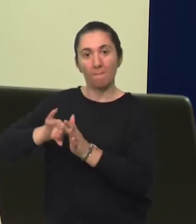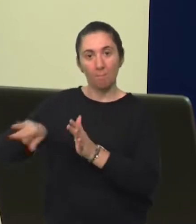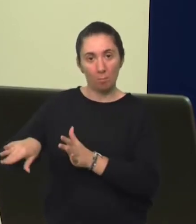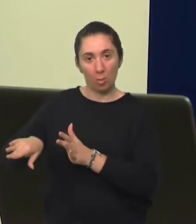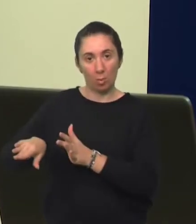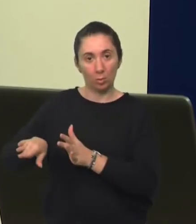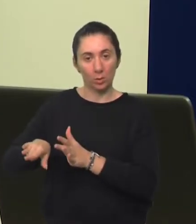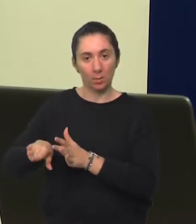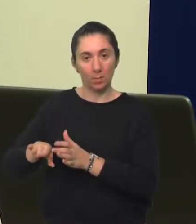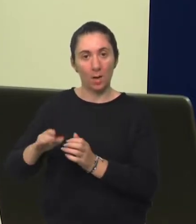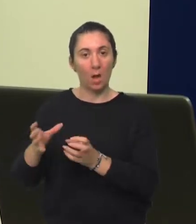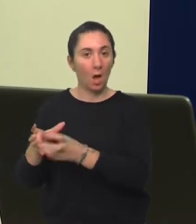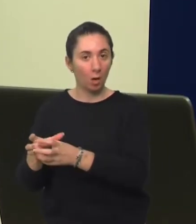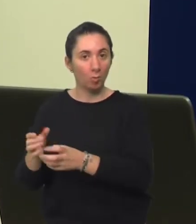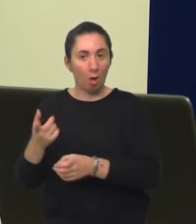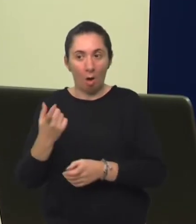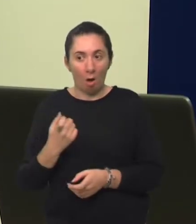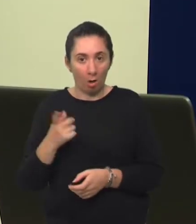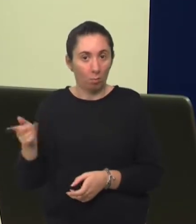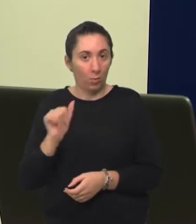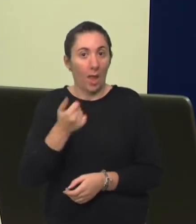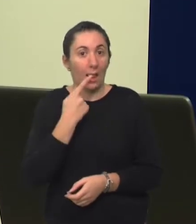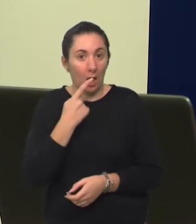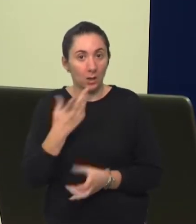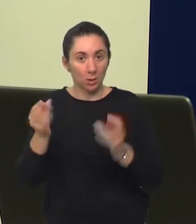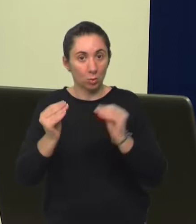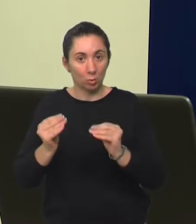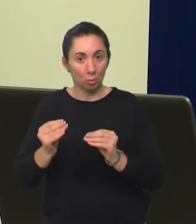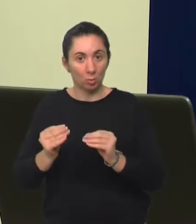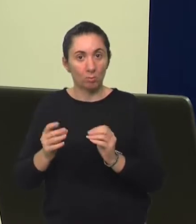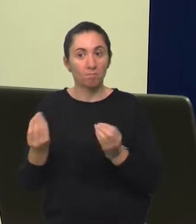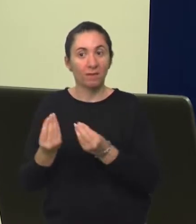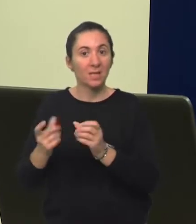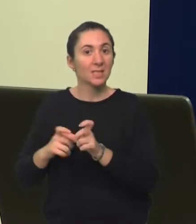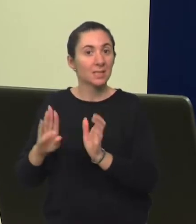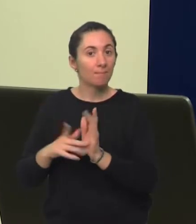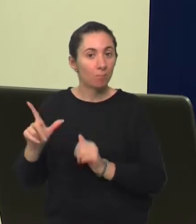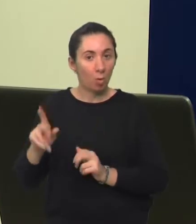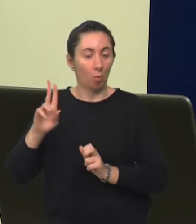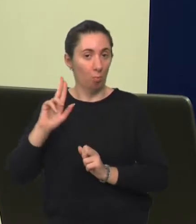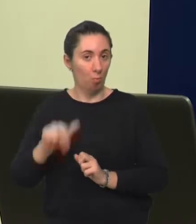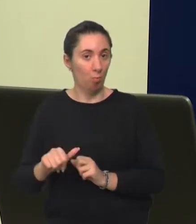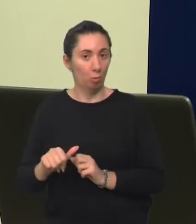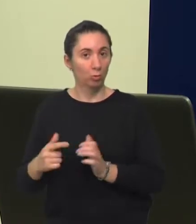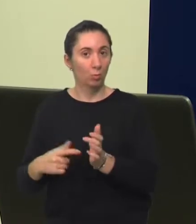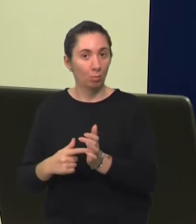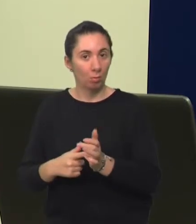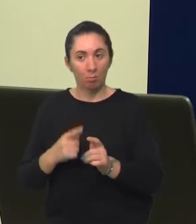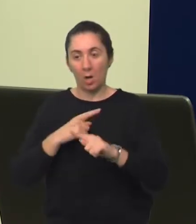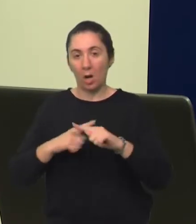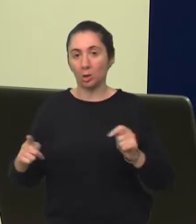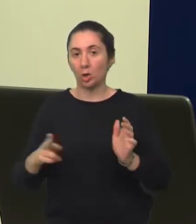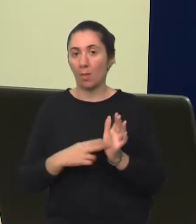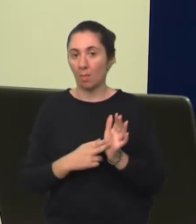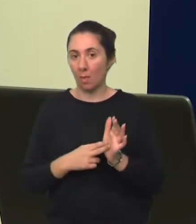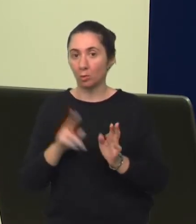kategorija, ali definitivno jezik kao sustav naučenih simbola može se prikazati na različite